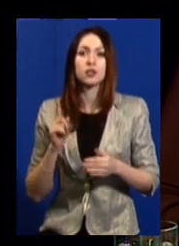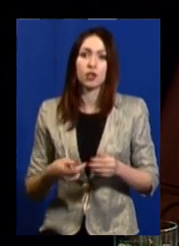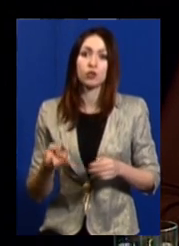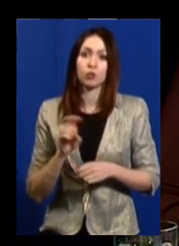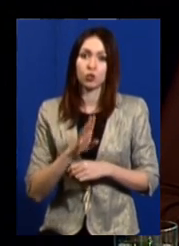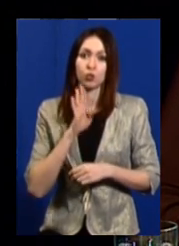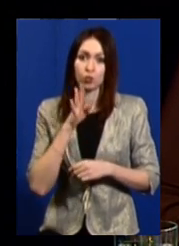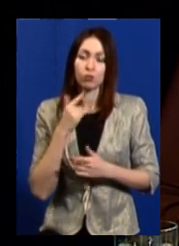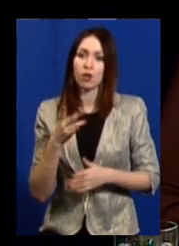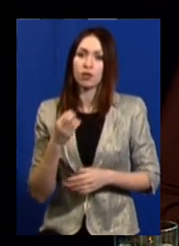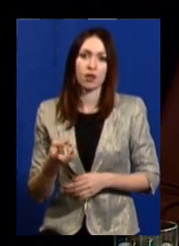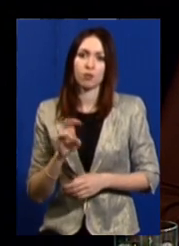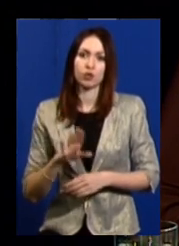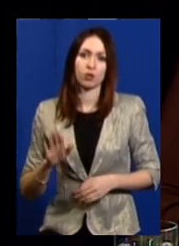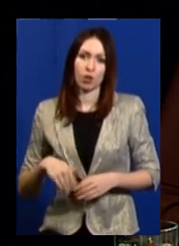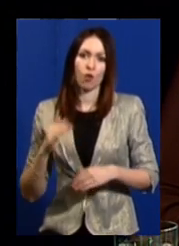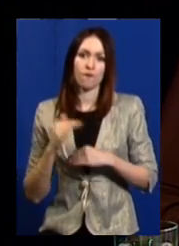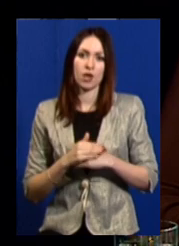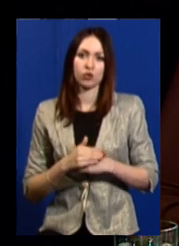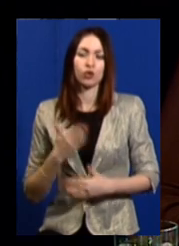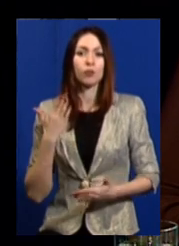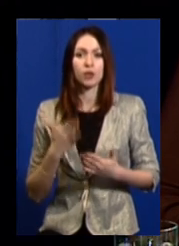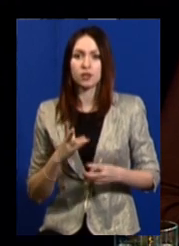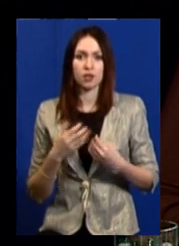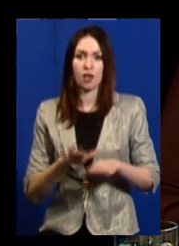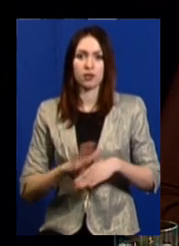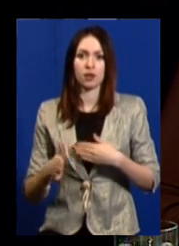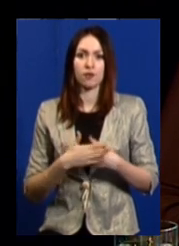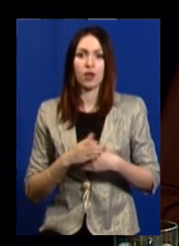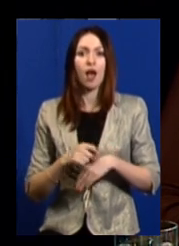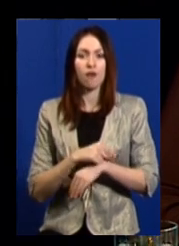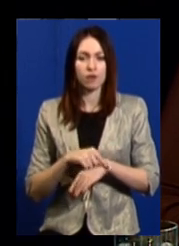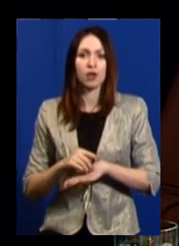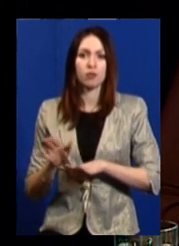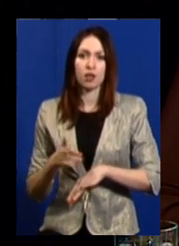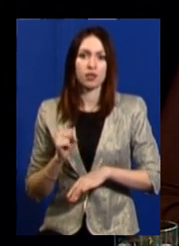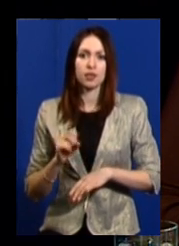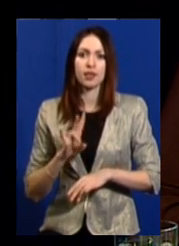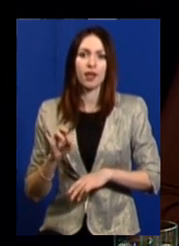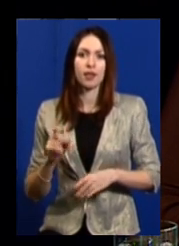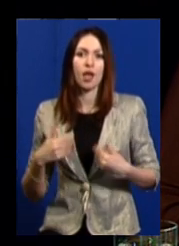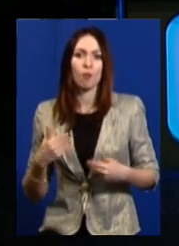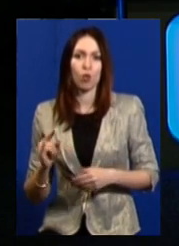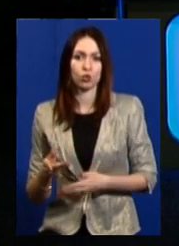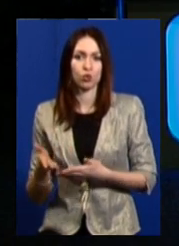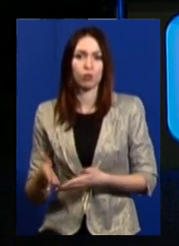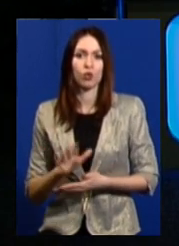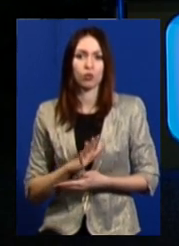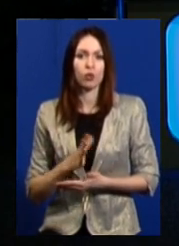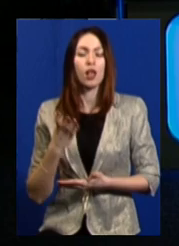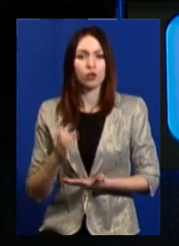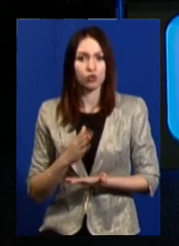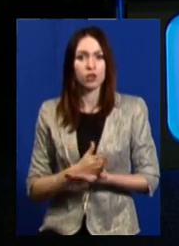вранці, то не прийшли потім ввечері, якщо не відчинили двері. А час йшов не на користь дитині. Є ще